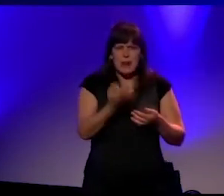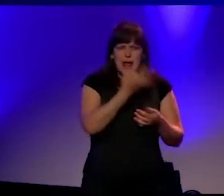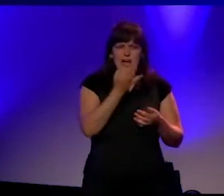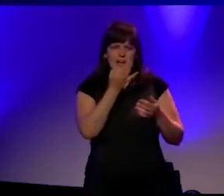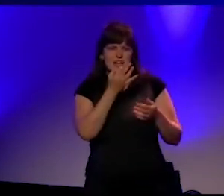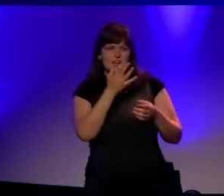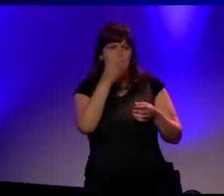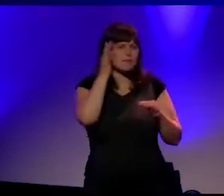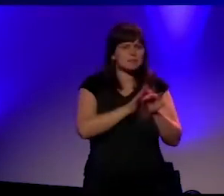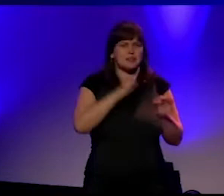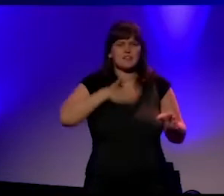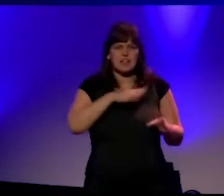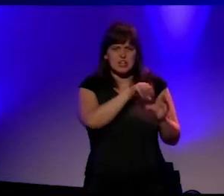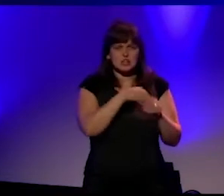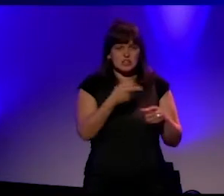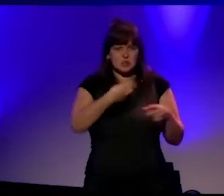Dat is de vraag.